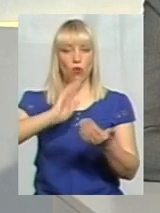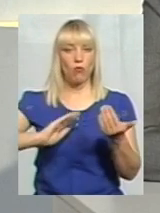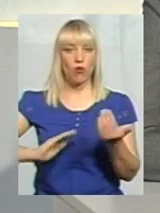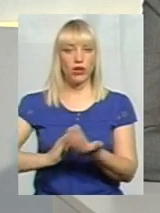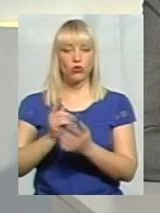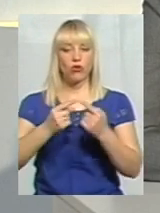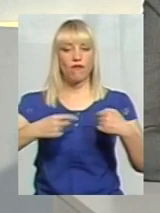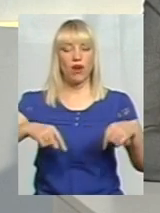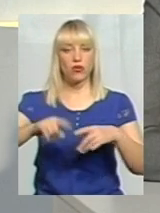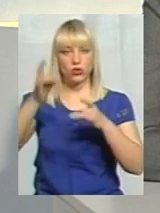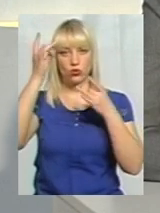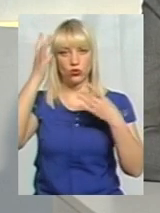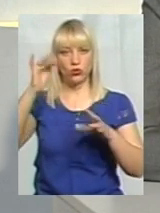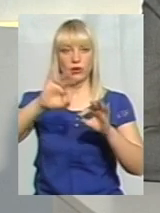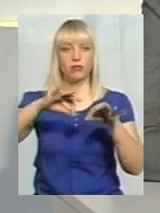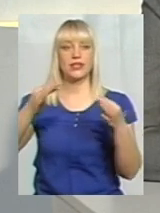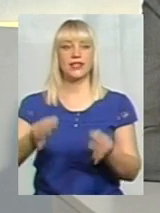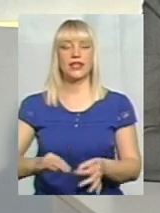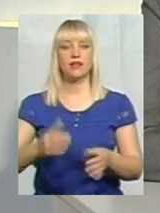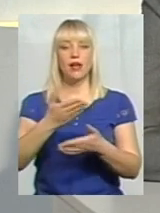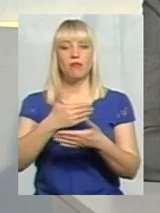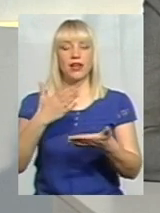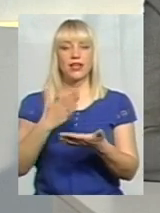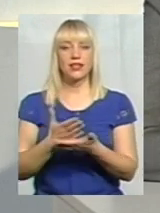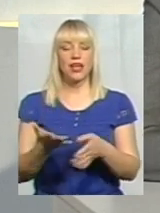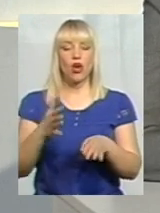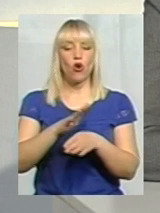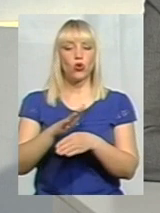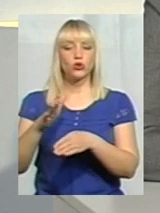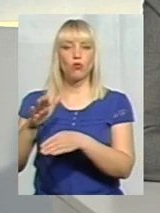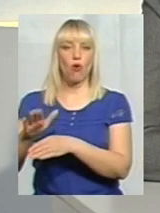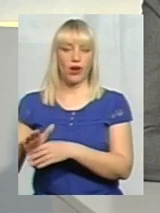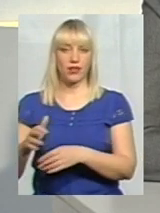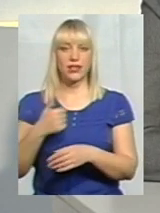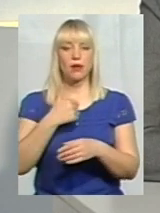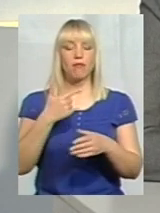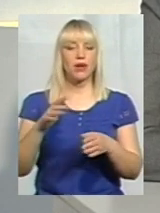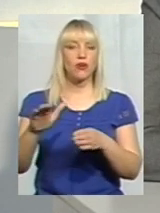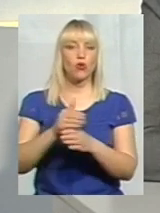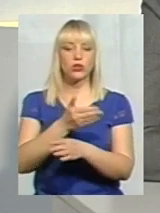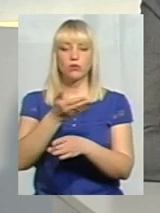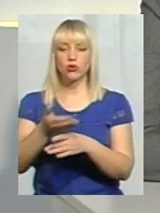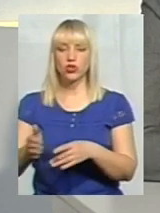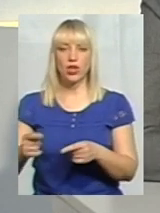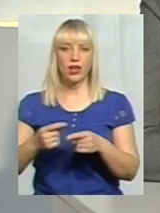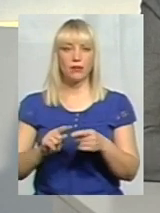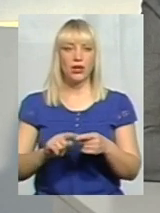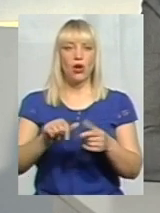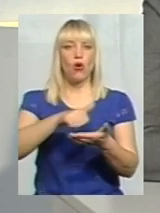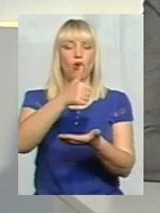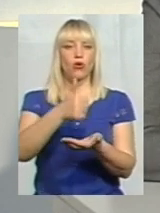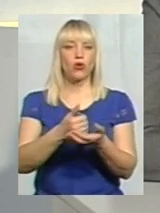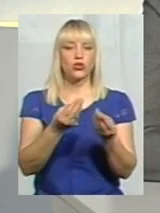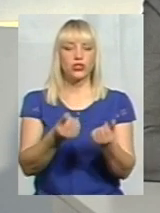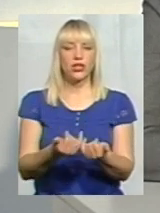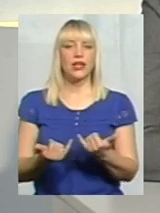культури і мистецтва. Ми є також розпорядниками, якщо брати наше управління, ми є розпорядником, головним розпорядником коштів